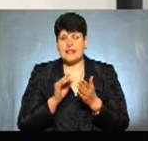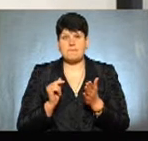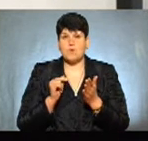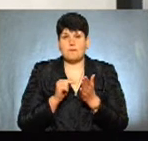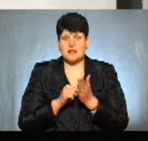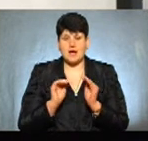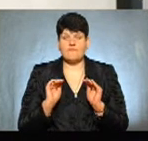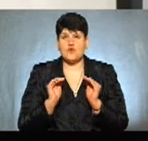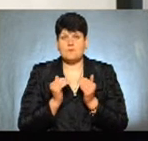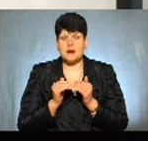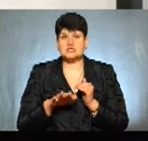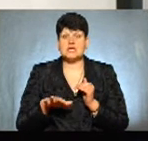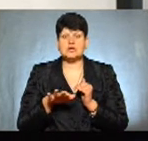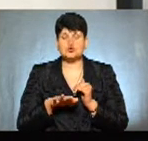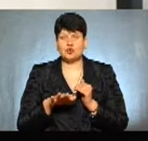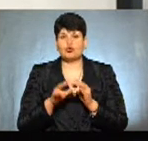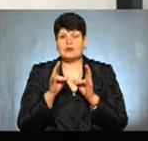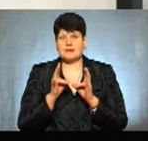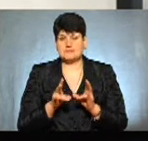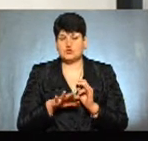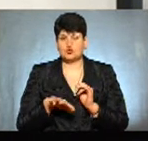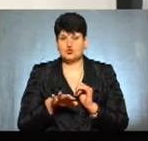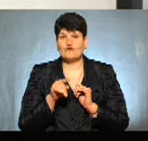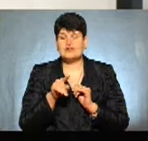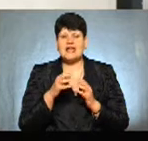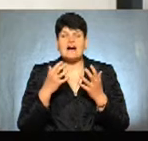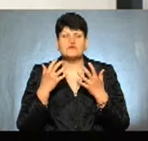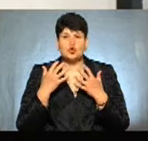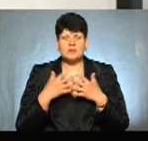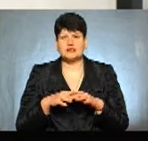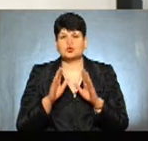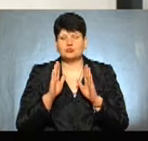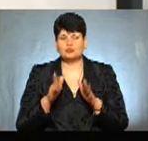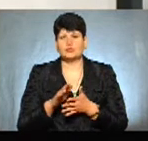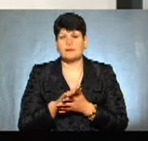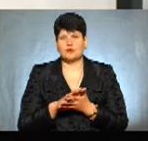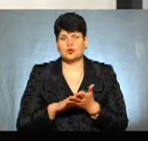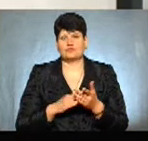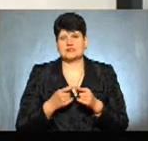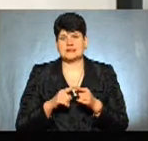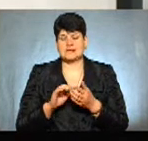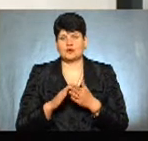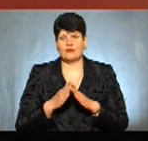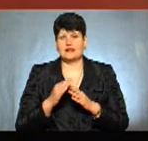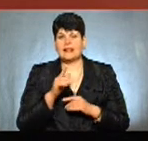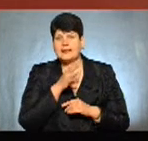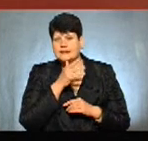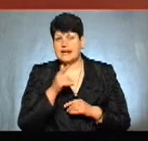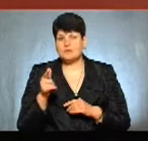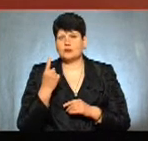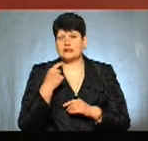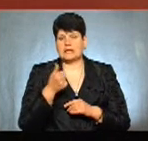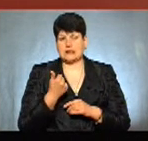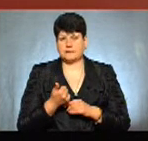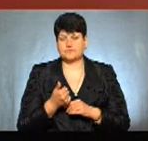обмеження в зону, скажімо так, небезпечну зону, він автоматично буде продовжений даний договір сервітуту терміном на один рік. Розкажіть, будь ласка, про